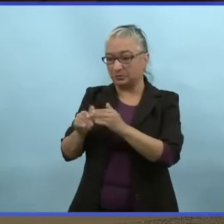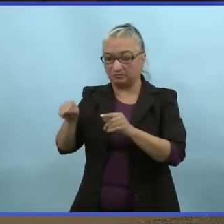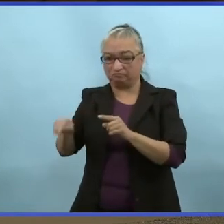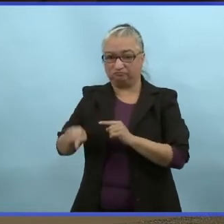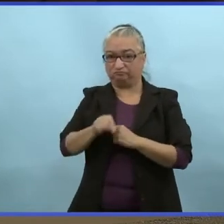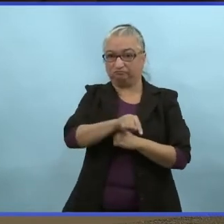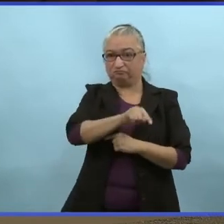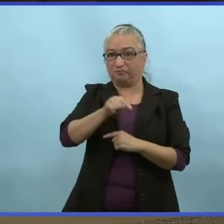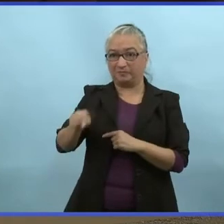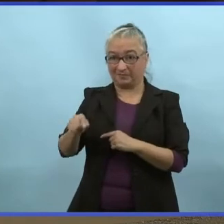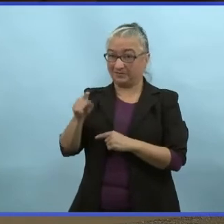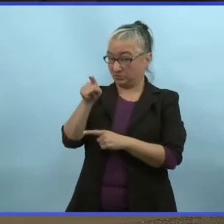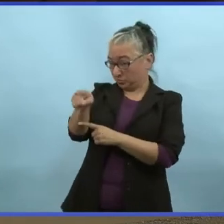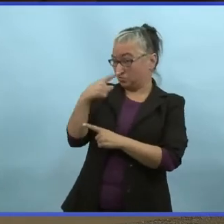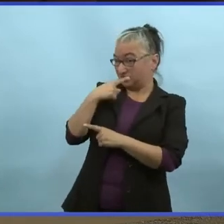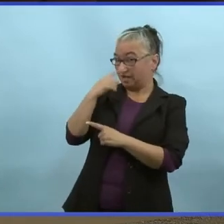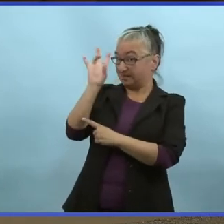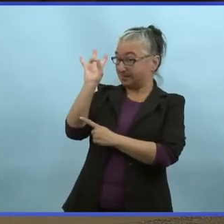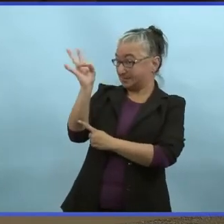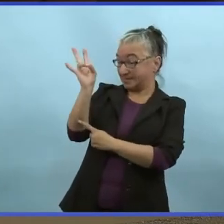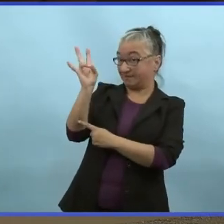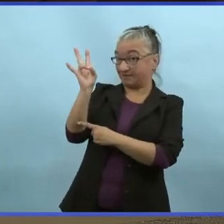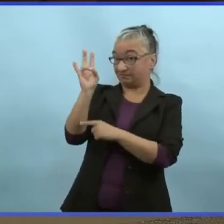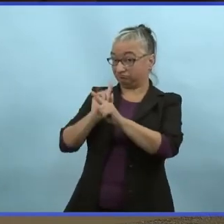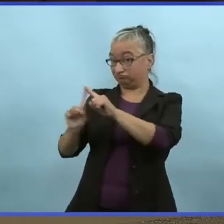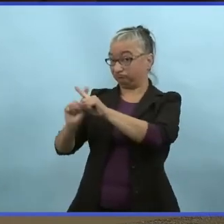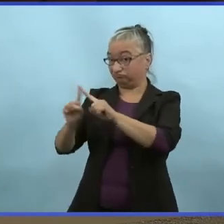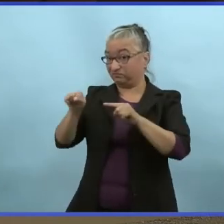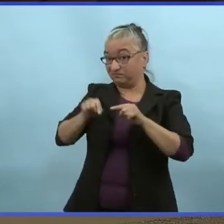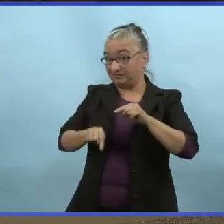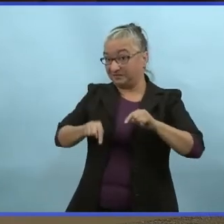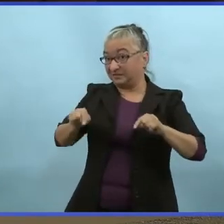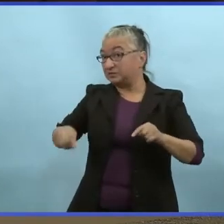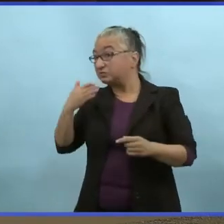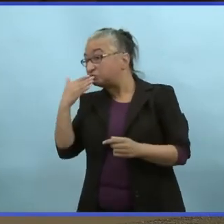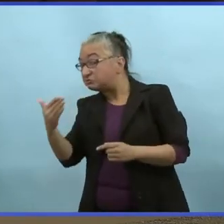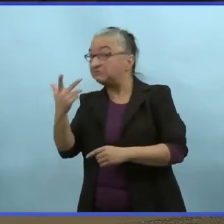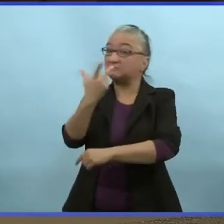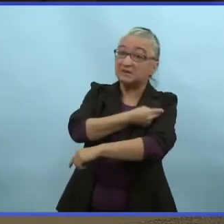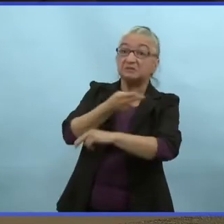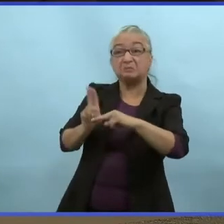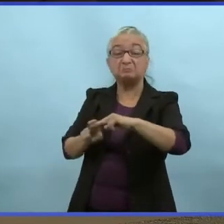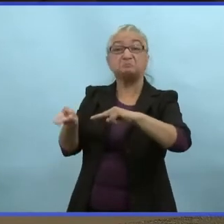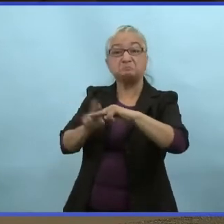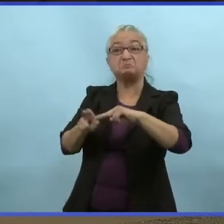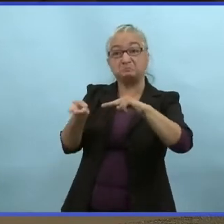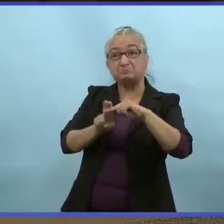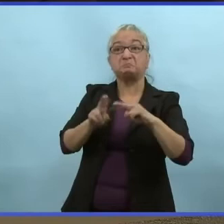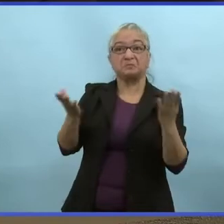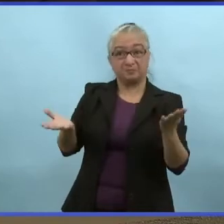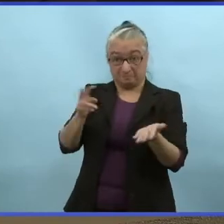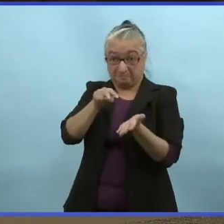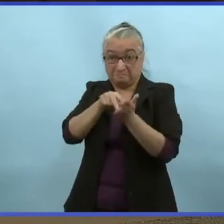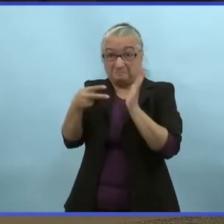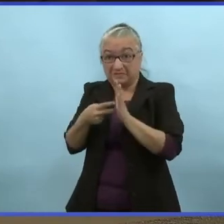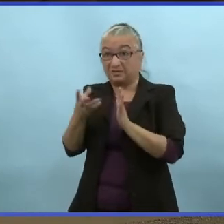Il y a certaines collectivités dans la région Sainte-et-Sud qui vont voir certaines restrictions levées.